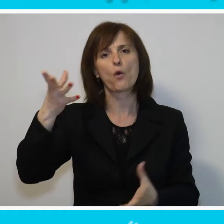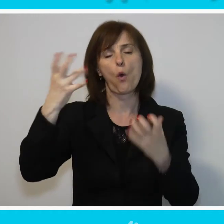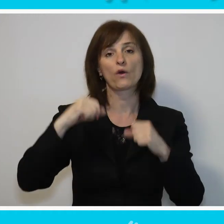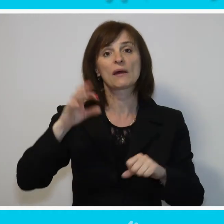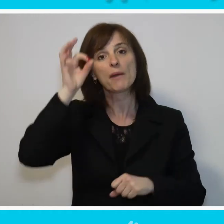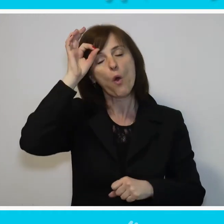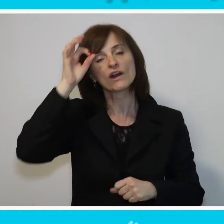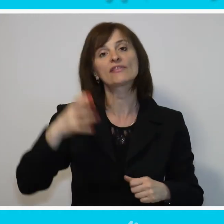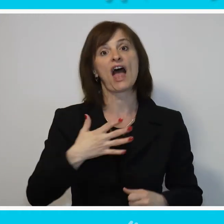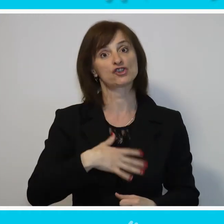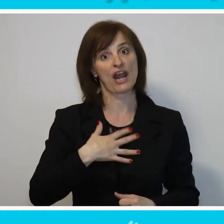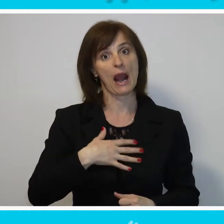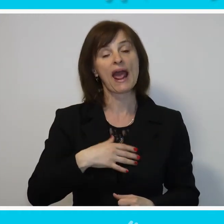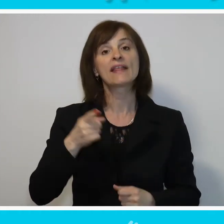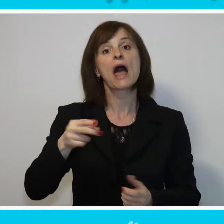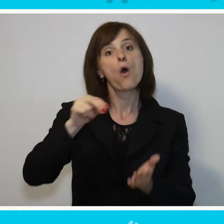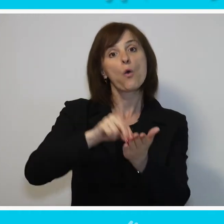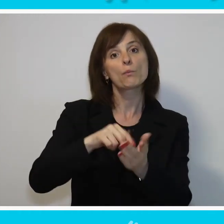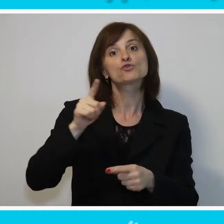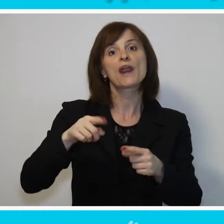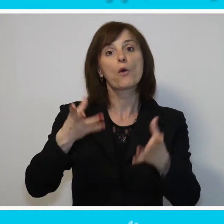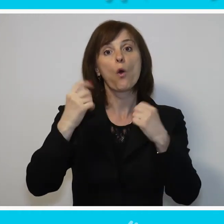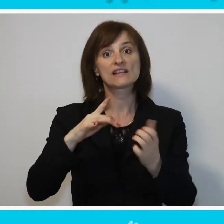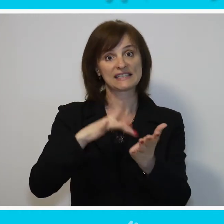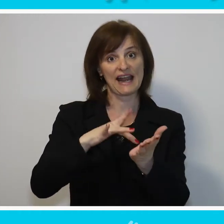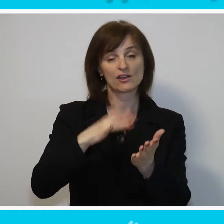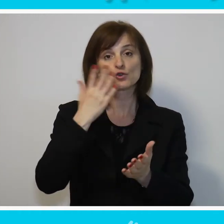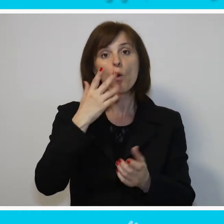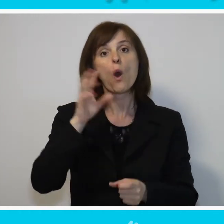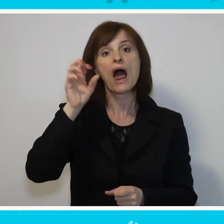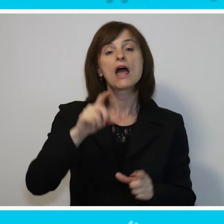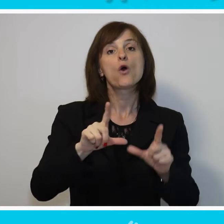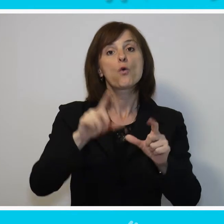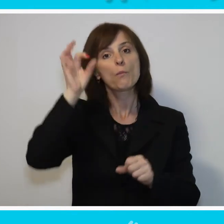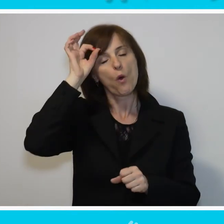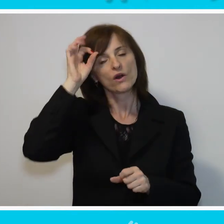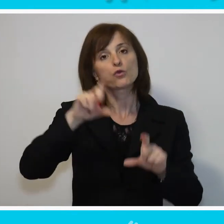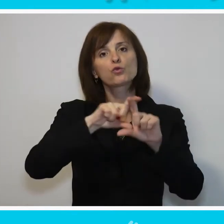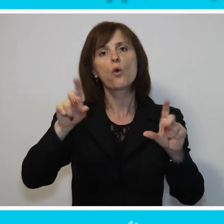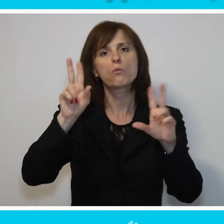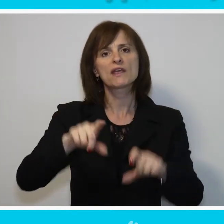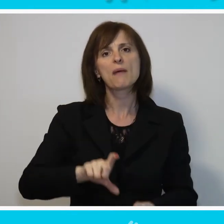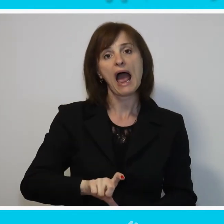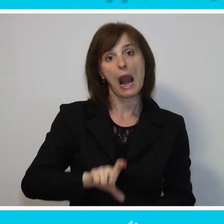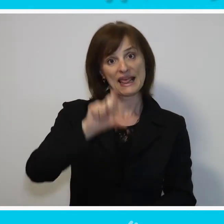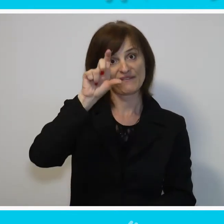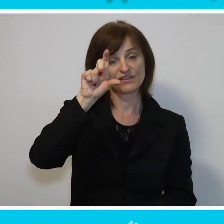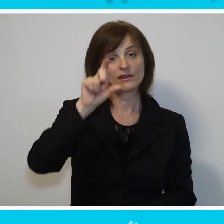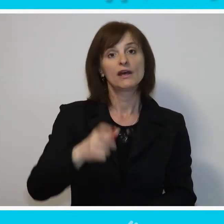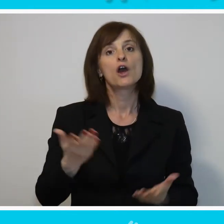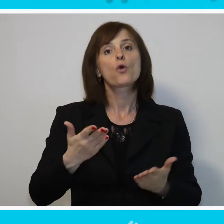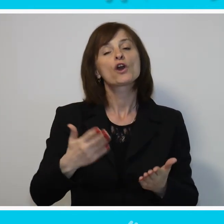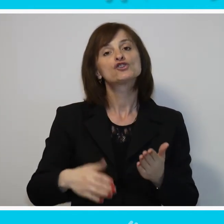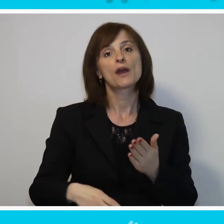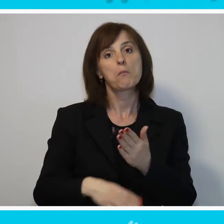a žele da upišu neku od srednjih škola u glavnom gradu. U domu je nedavno prilagođen postojeći lift koji